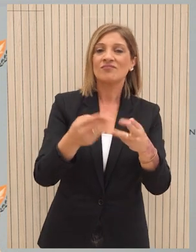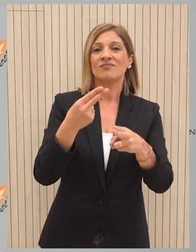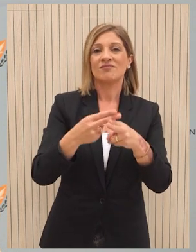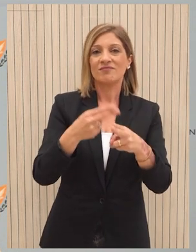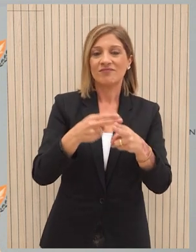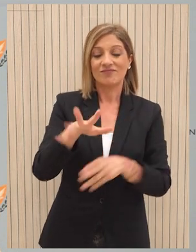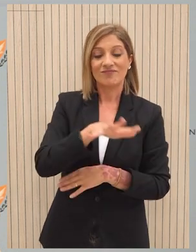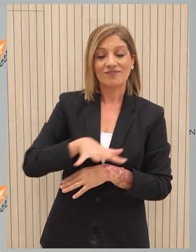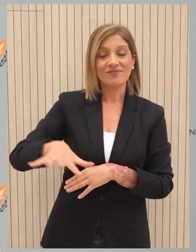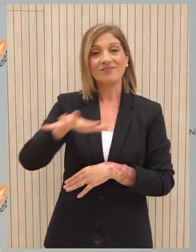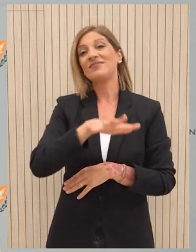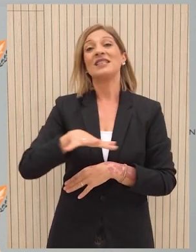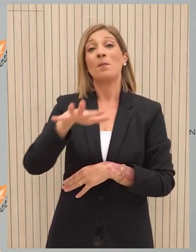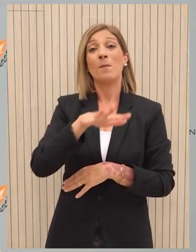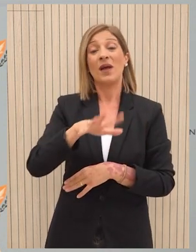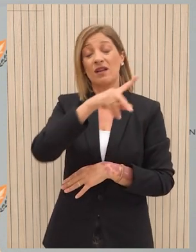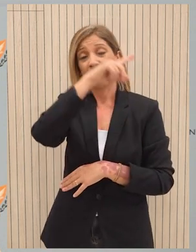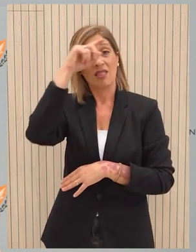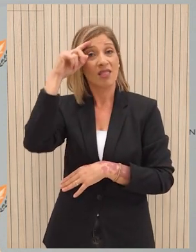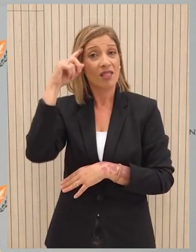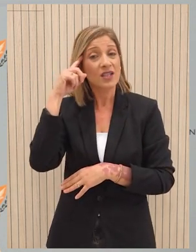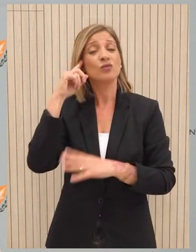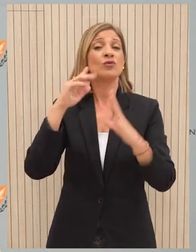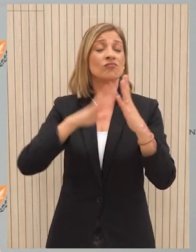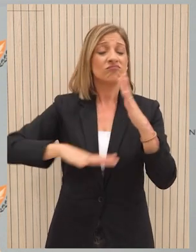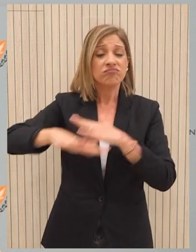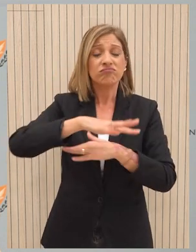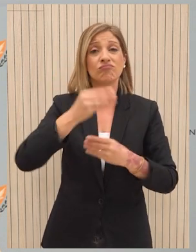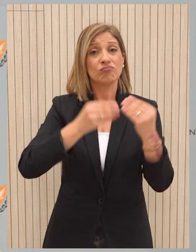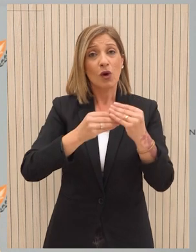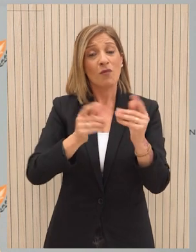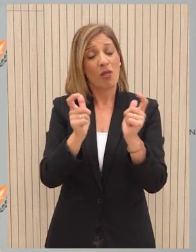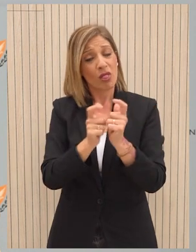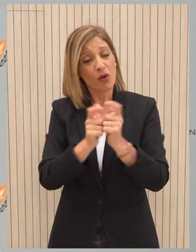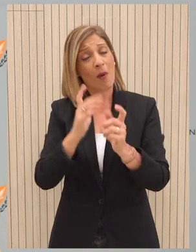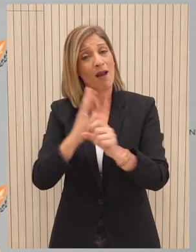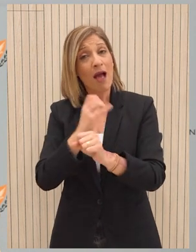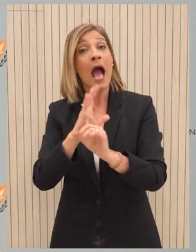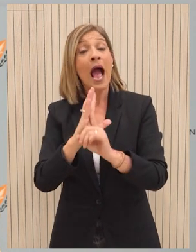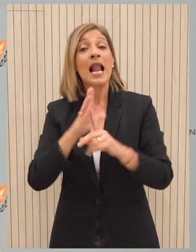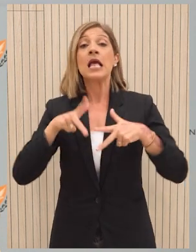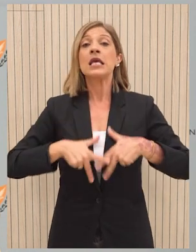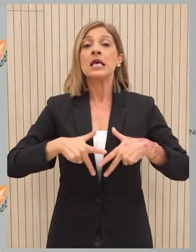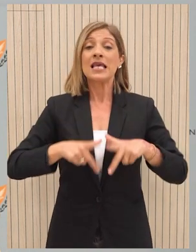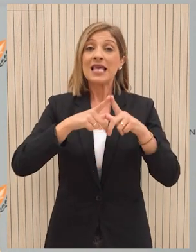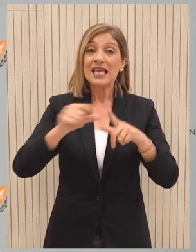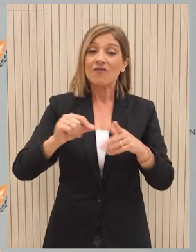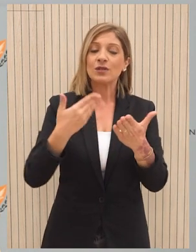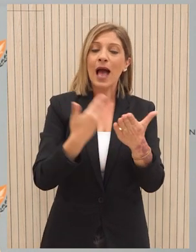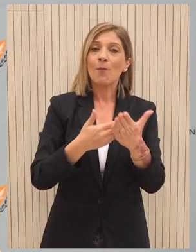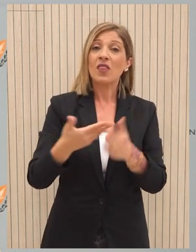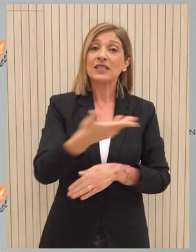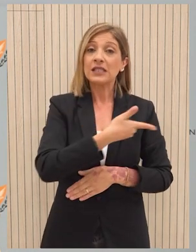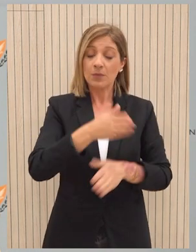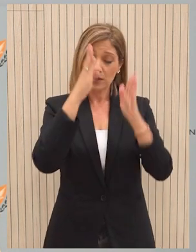σε μια περιοχή που δοκιμάζεται, αναδεικνύεται και αναγνωρίζεται. Μέσα από την ανάληψη τέτοιων πρωτοβουλειών αποδεικνύουμε έμπραχτα